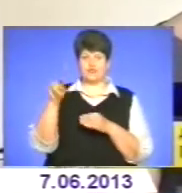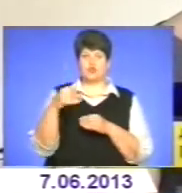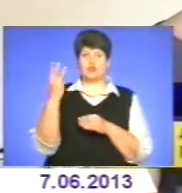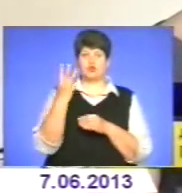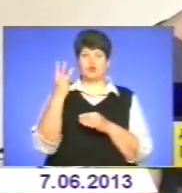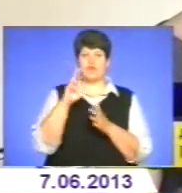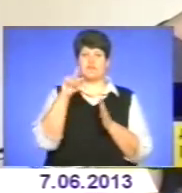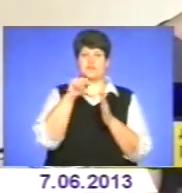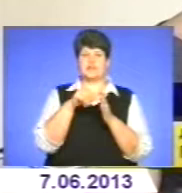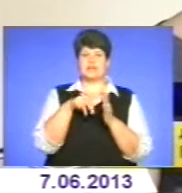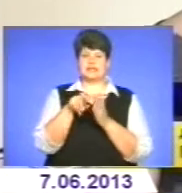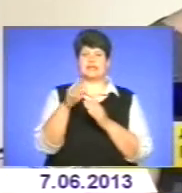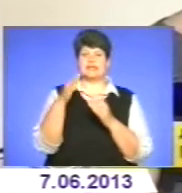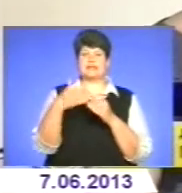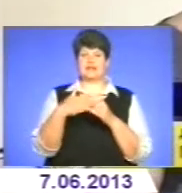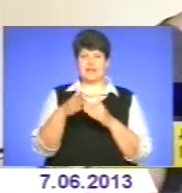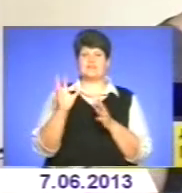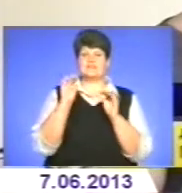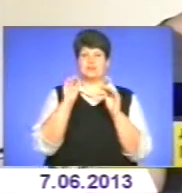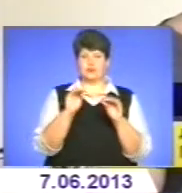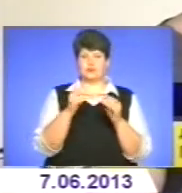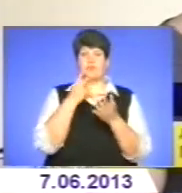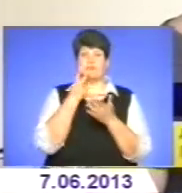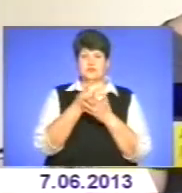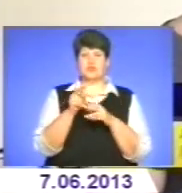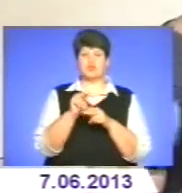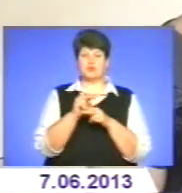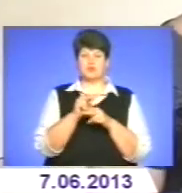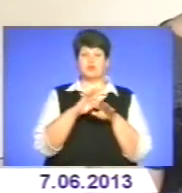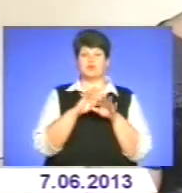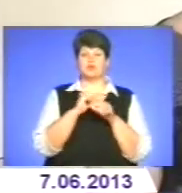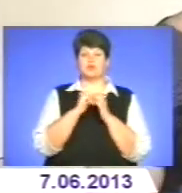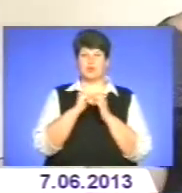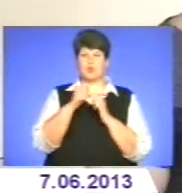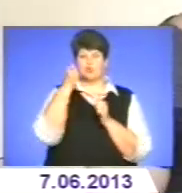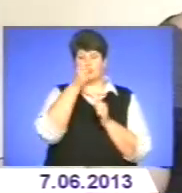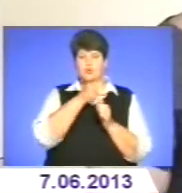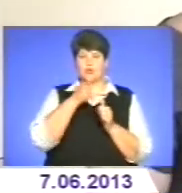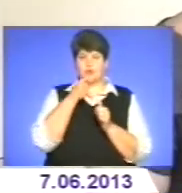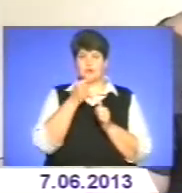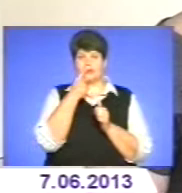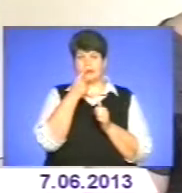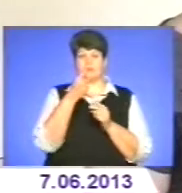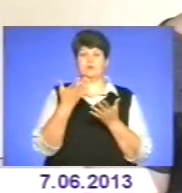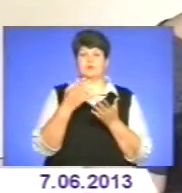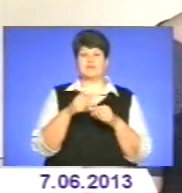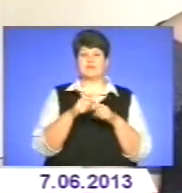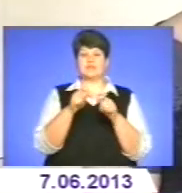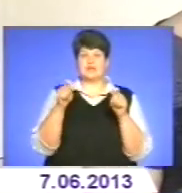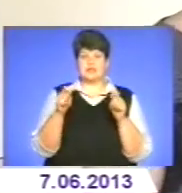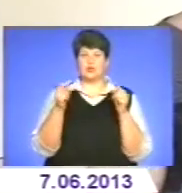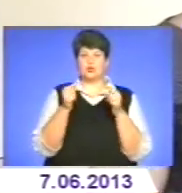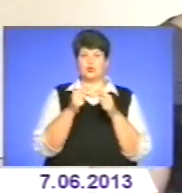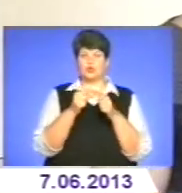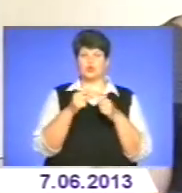дверей пластикових встановлено. Ну, і бачите, що ремонти ведуться майже щорічно. Ми однедавно відкрили куточок духовності,